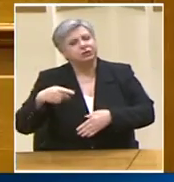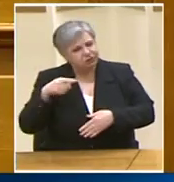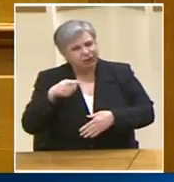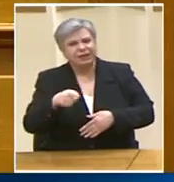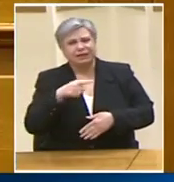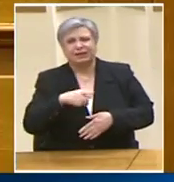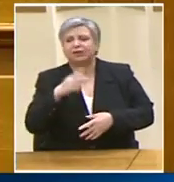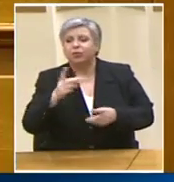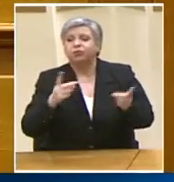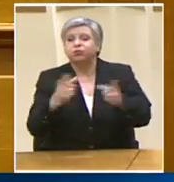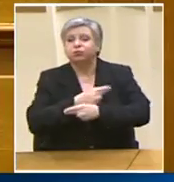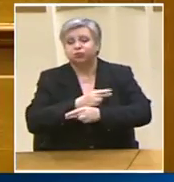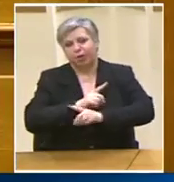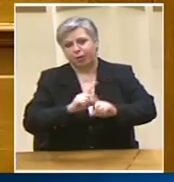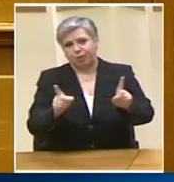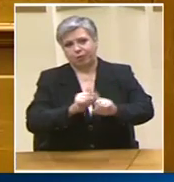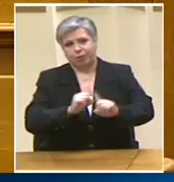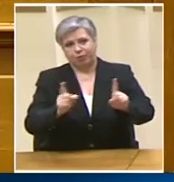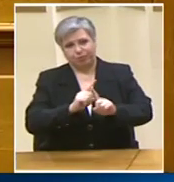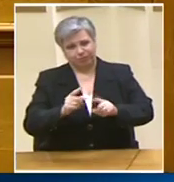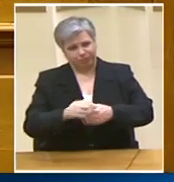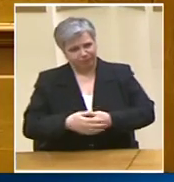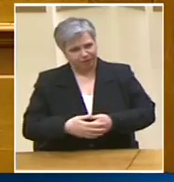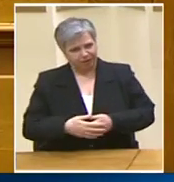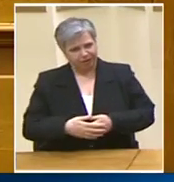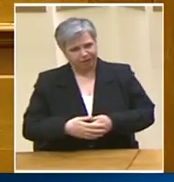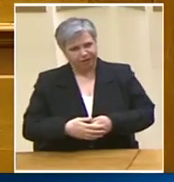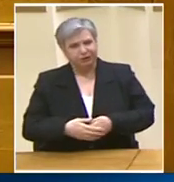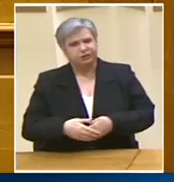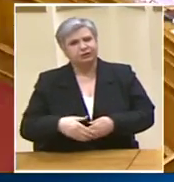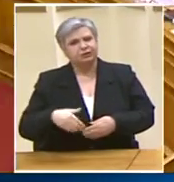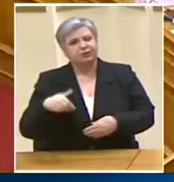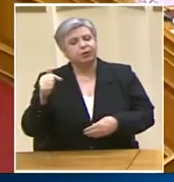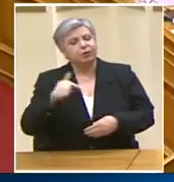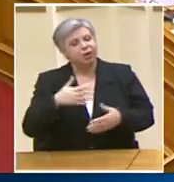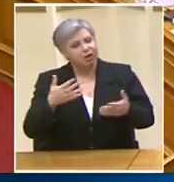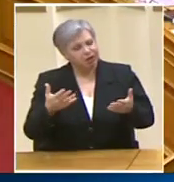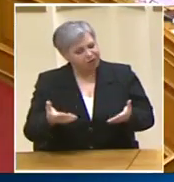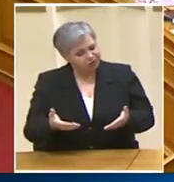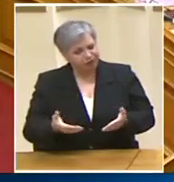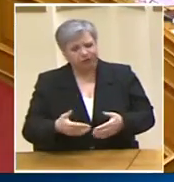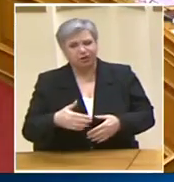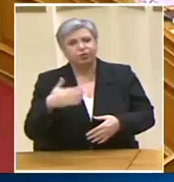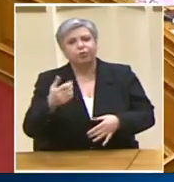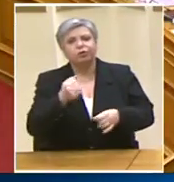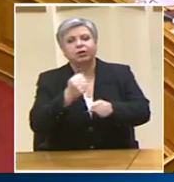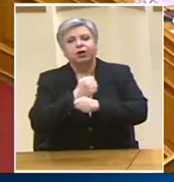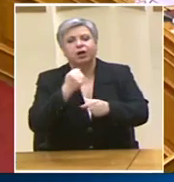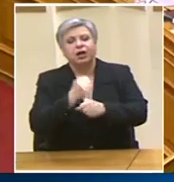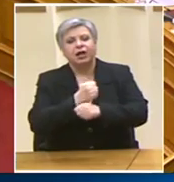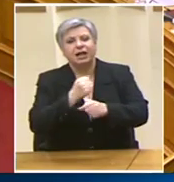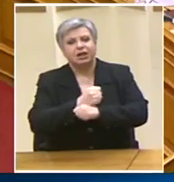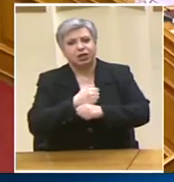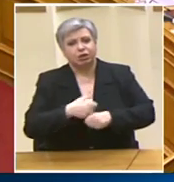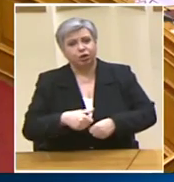παιδιακόπτετε ποιος δεν εργαζότανε κύριε Μαρκόπουλε, ποιος δεν εργαζότανε ποιος δεν